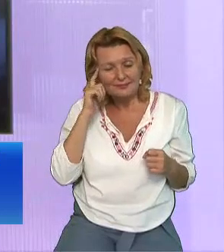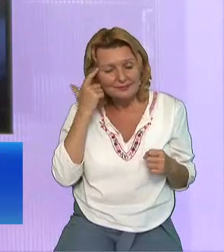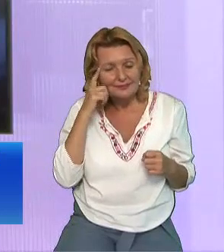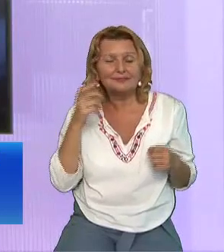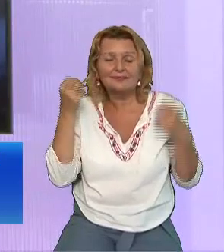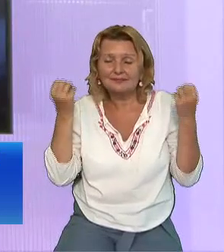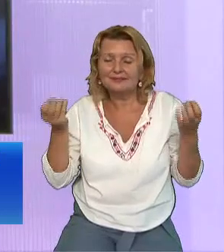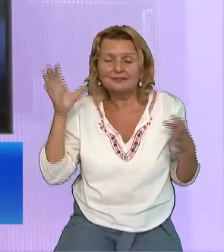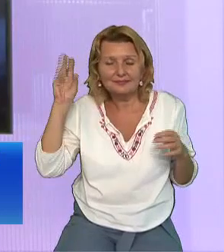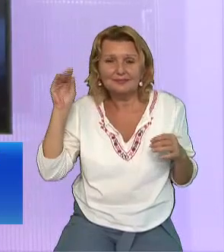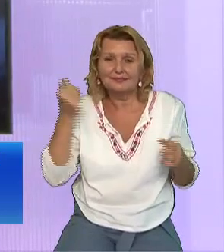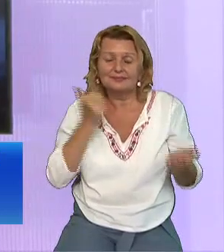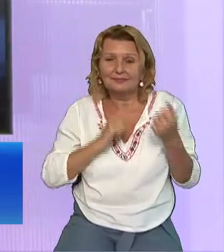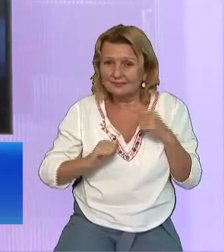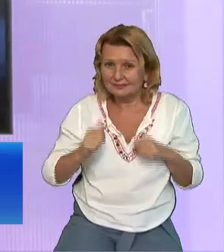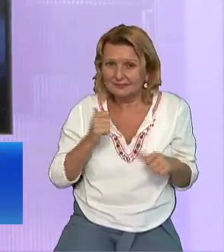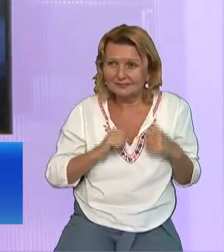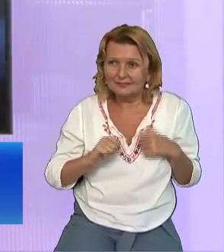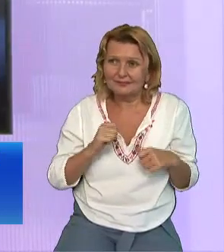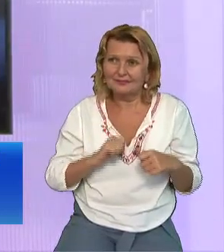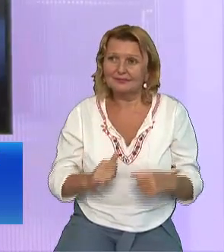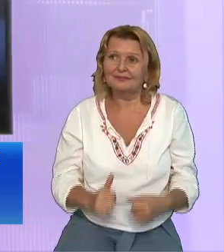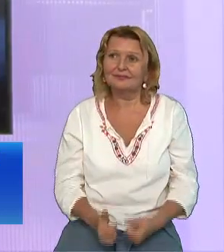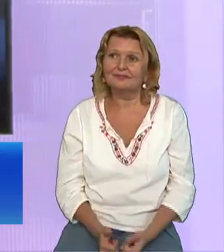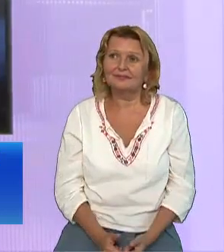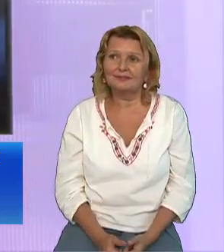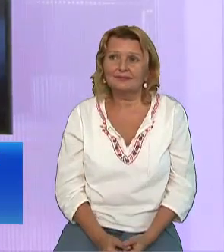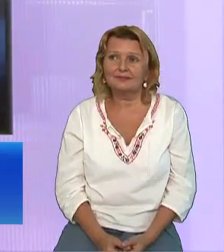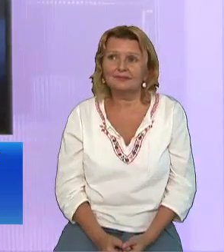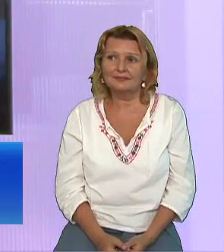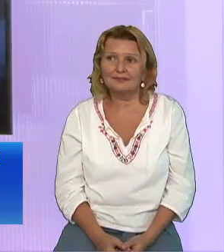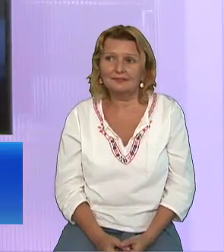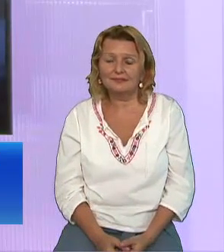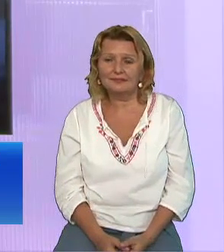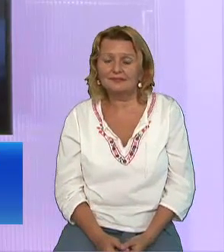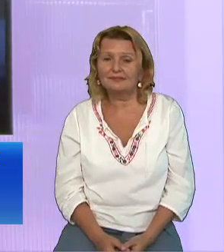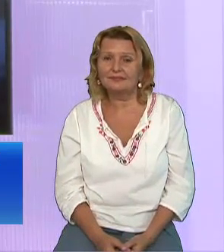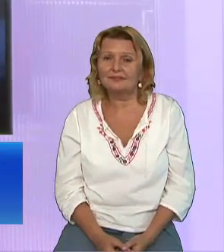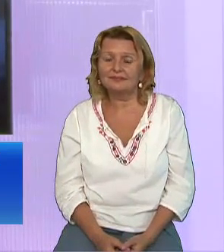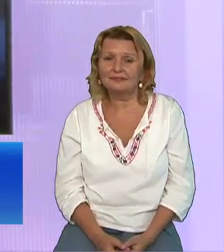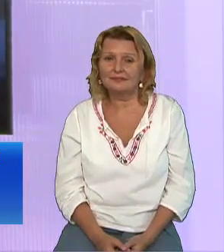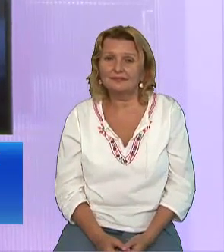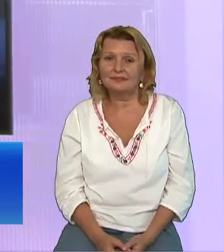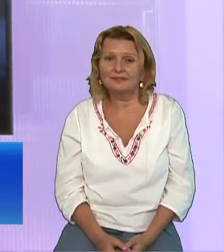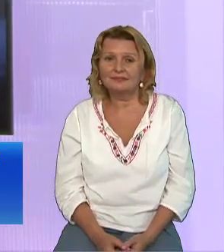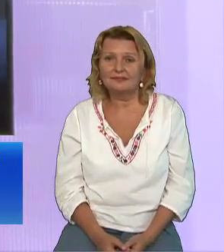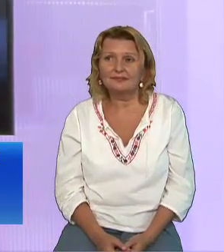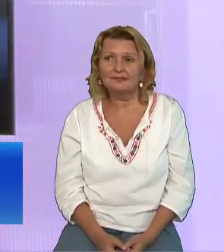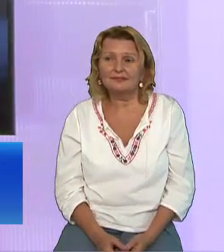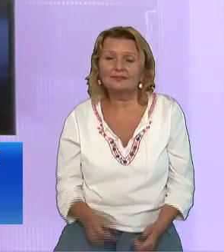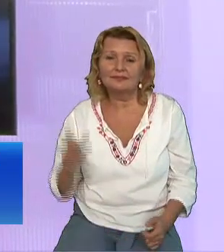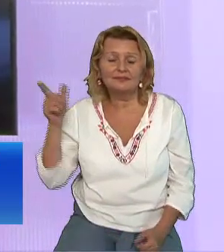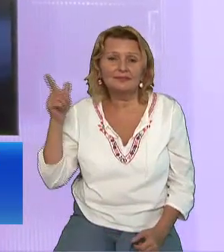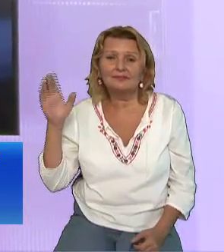Să vă spun eu ce s-a întâmplat Cum ar militați să moară toți Ca niște șobolani Ar și în focul iadului Așa ceva nu există În